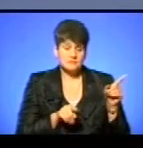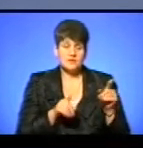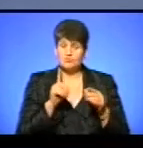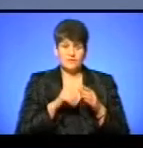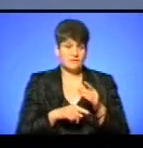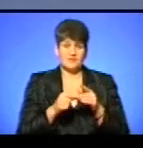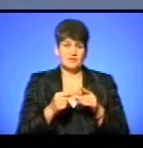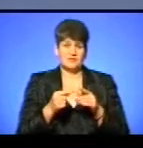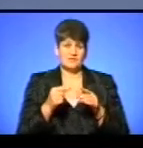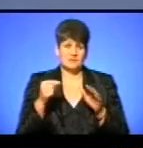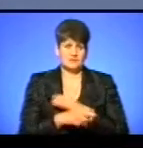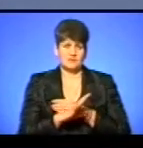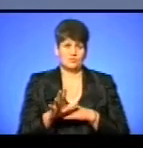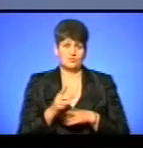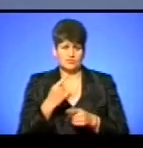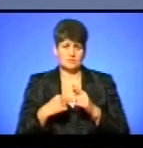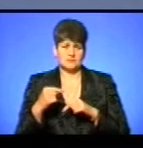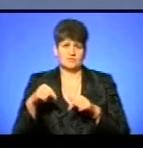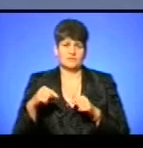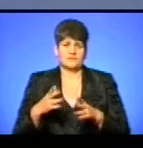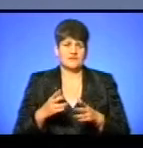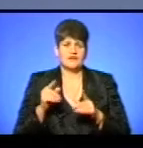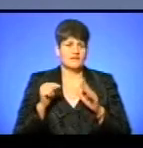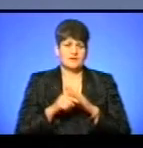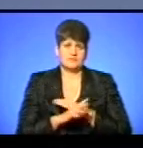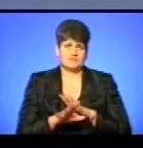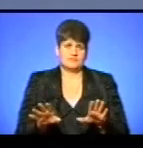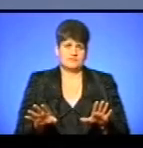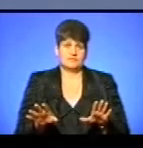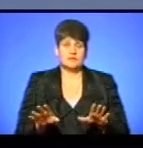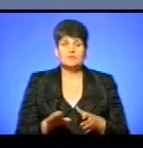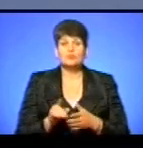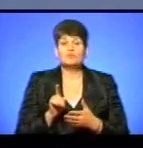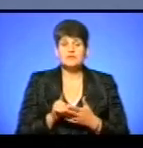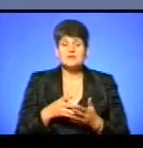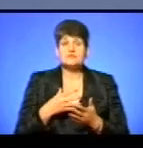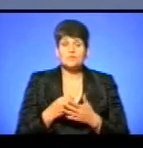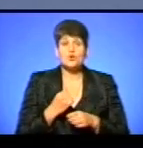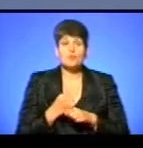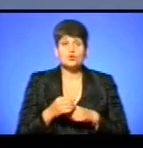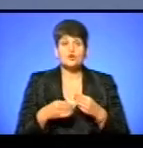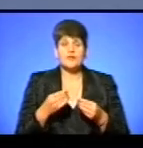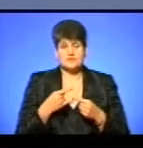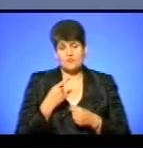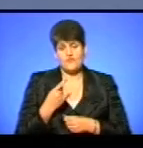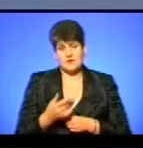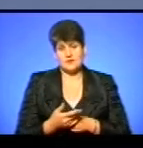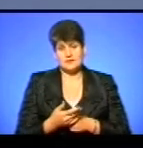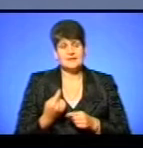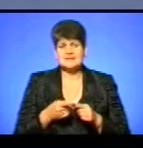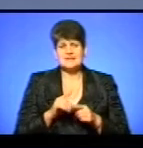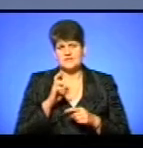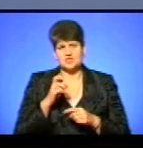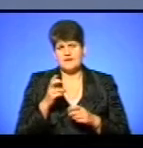вони нікуди не будуть вертатися, нікуди тут не будуть виїжджати. Тому мусите своїм роботодавцям говорити. Це не від